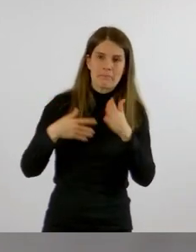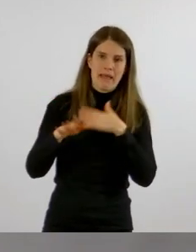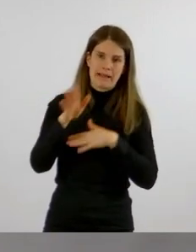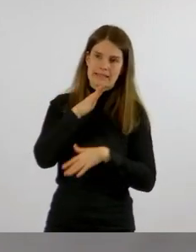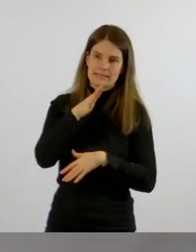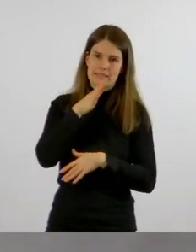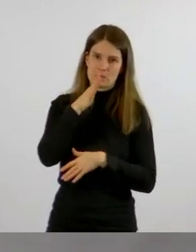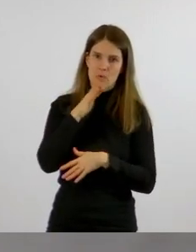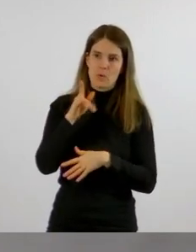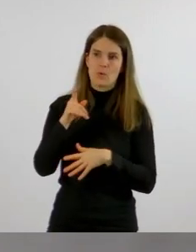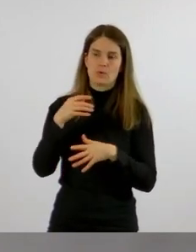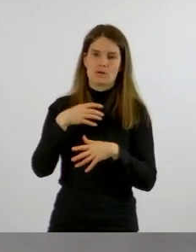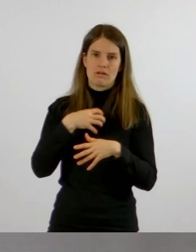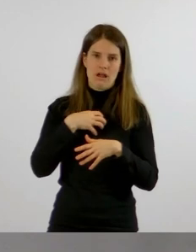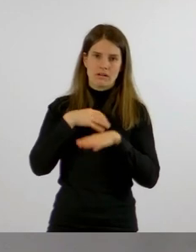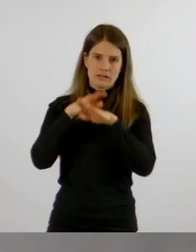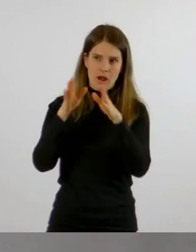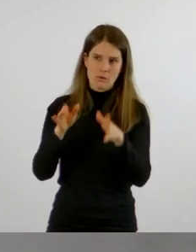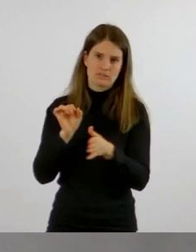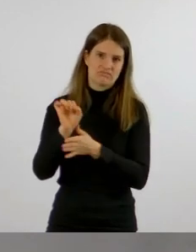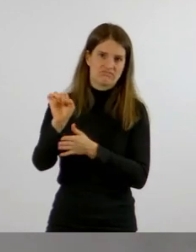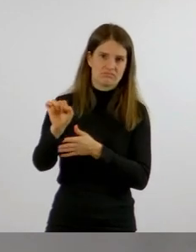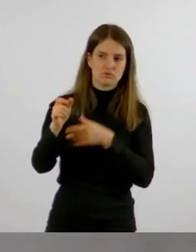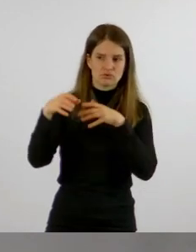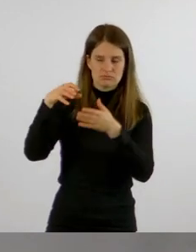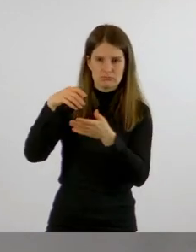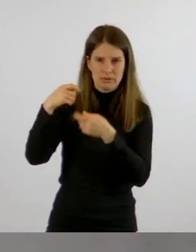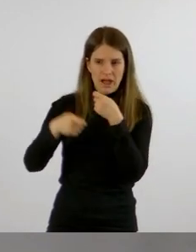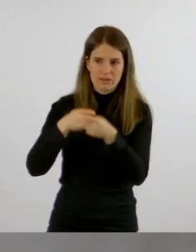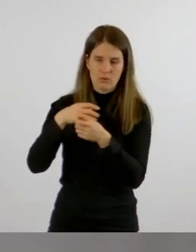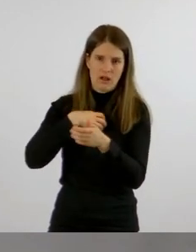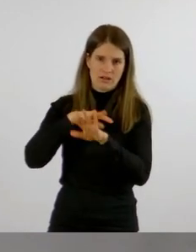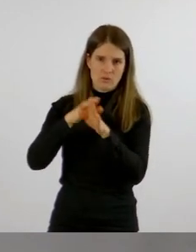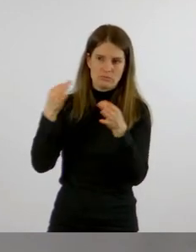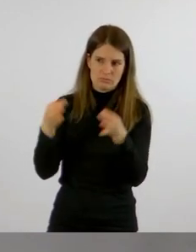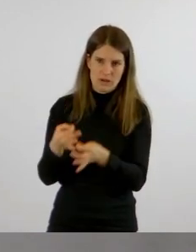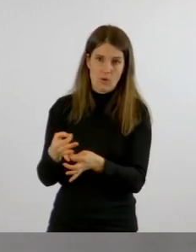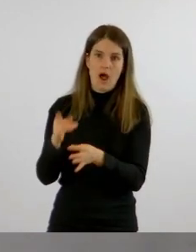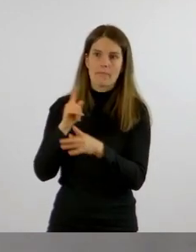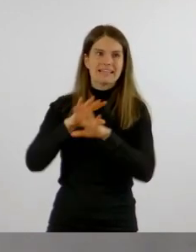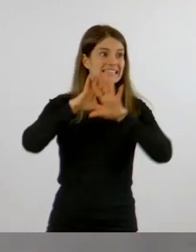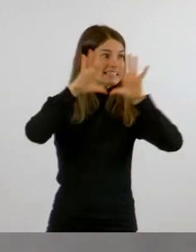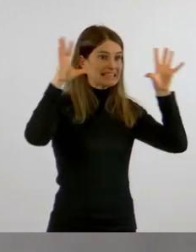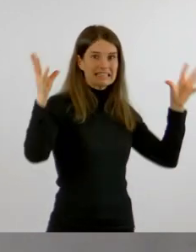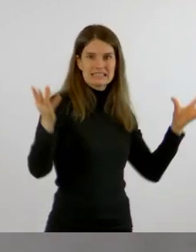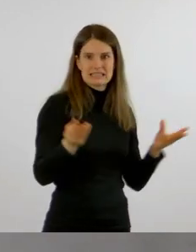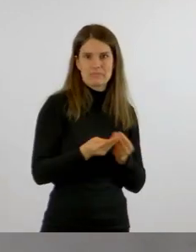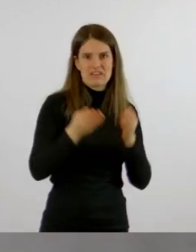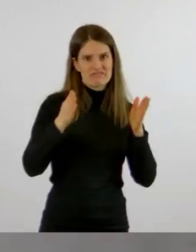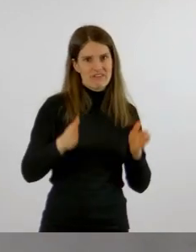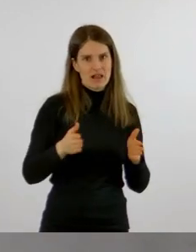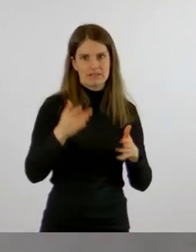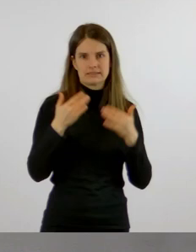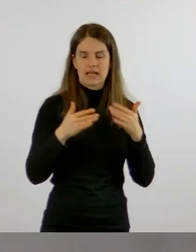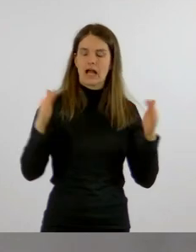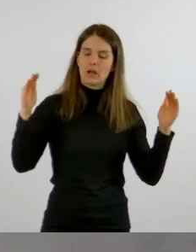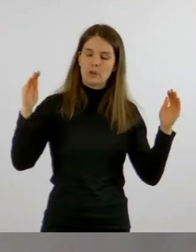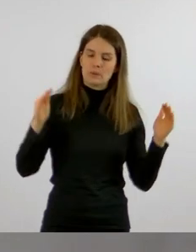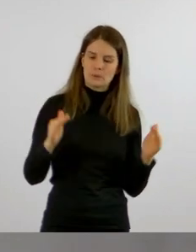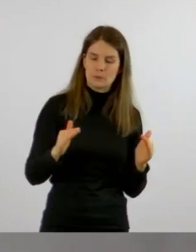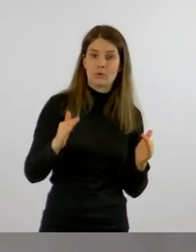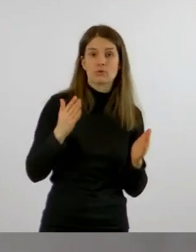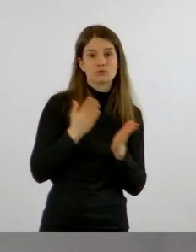stationären Betreuung bedürfen. Insgesamt ist aber die Fallzahl deutlich geringer. Und das haben wir natürlich den vielen